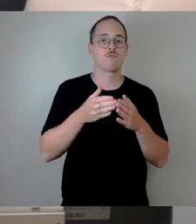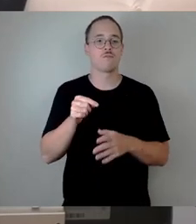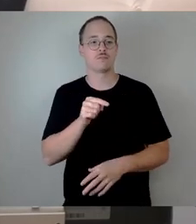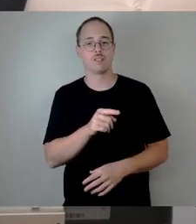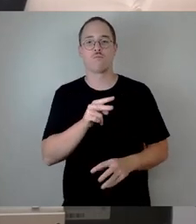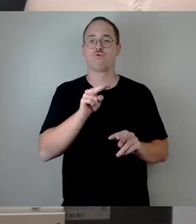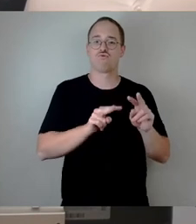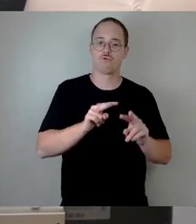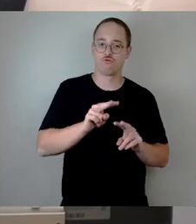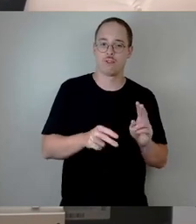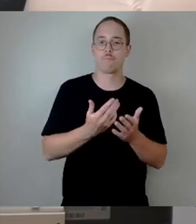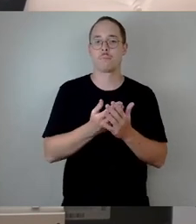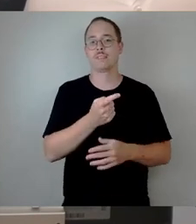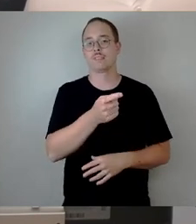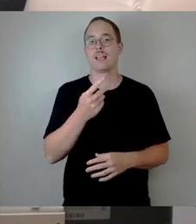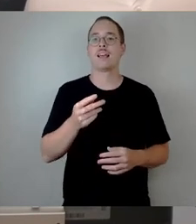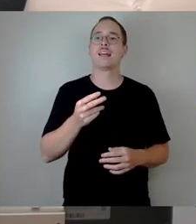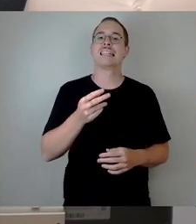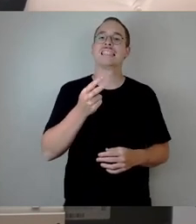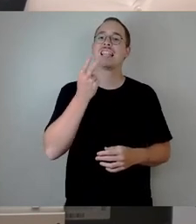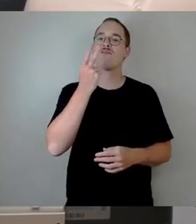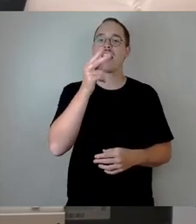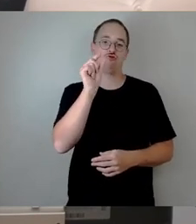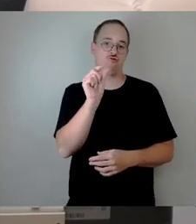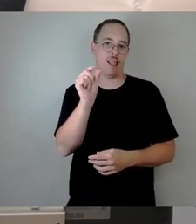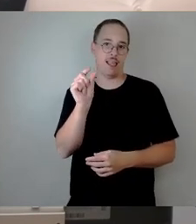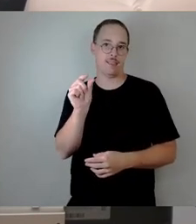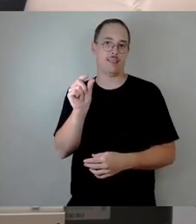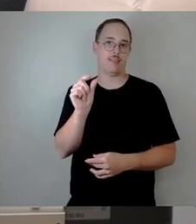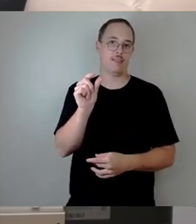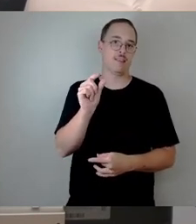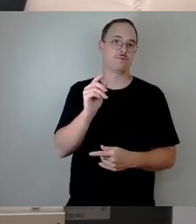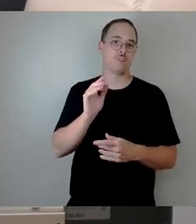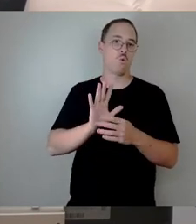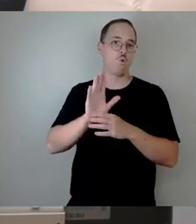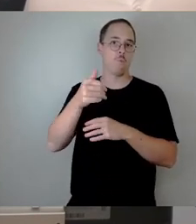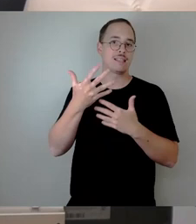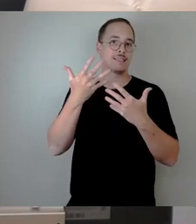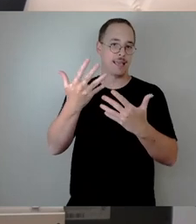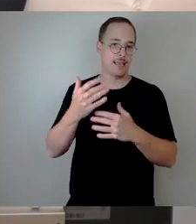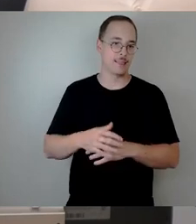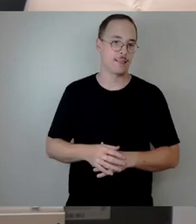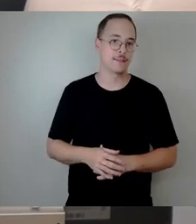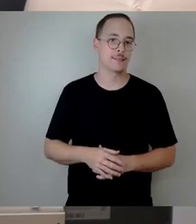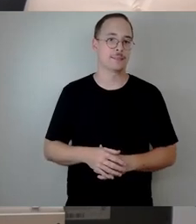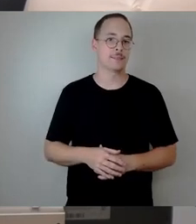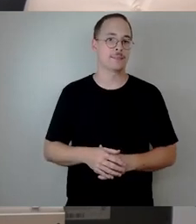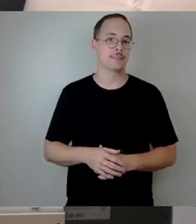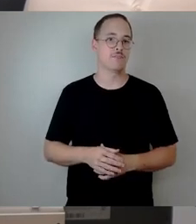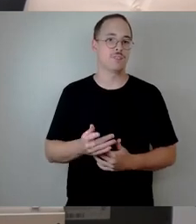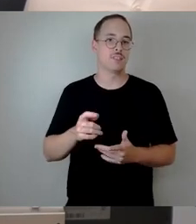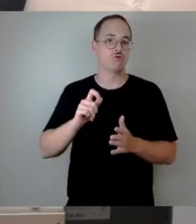Wahlergebnisse haben, dann nicht ganz angemessen berücksichtigt werden. Und insofern ist es durchaus nachvollziehbar zu sagen, diese